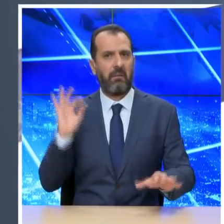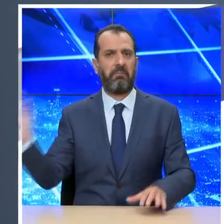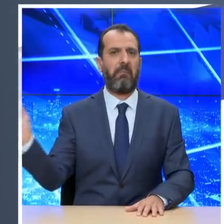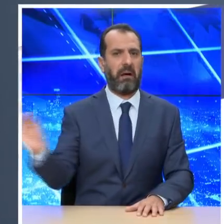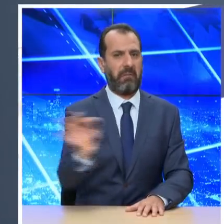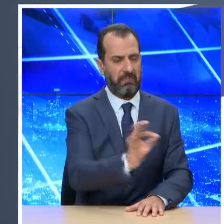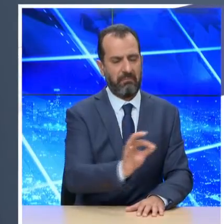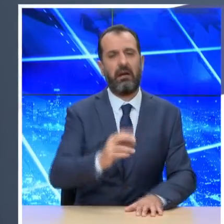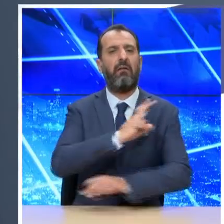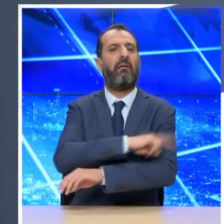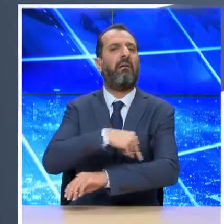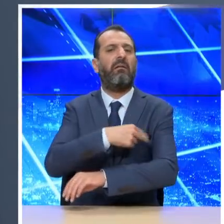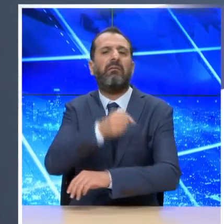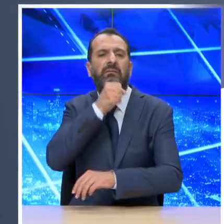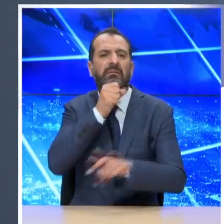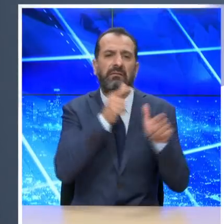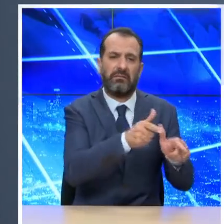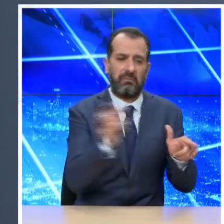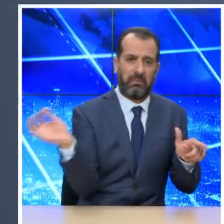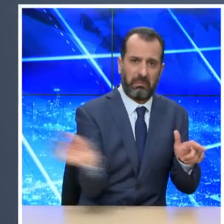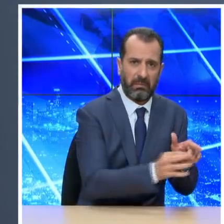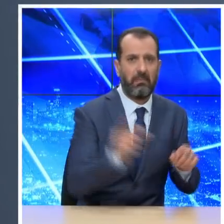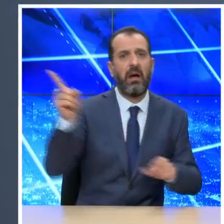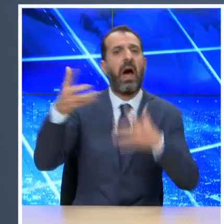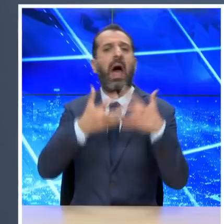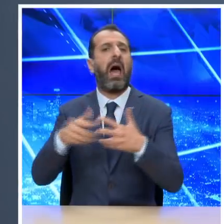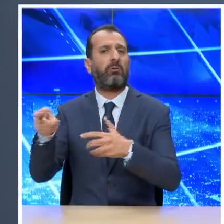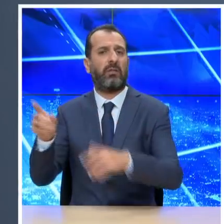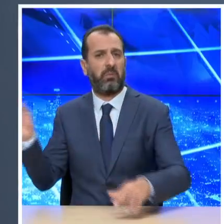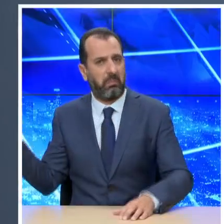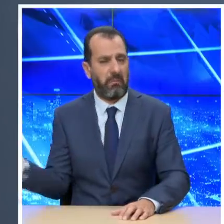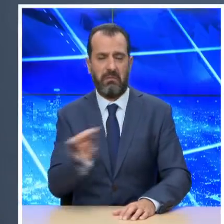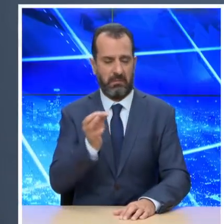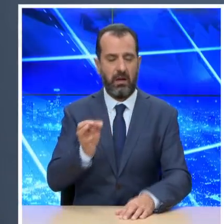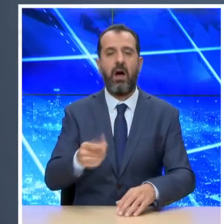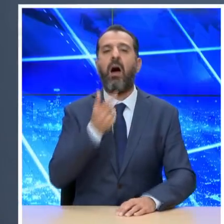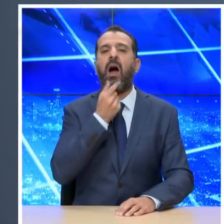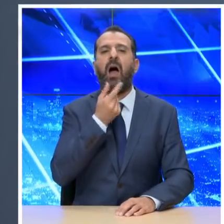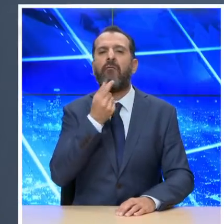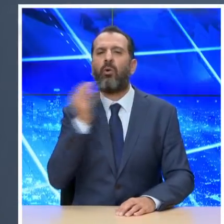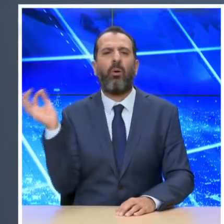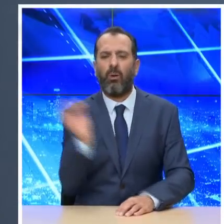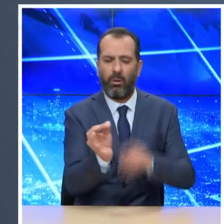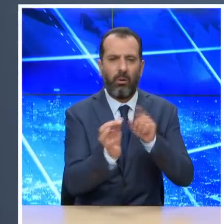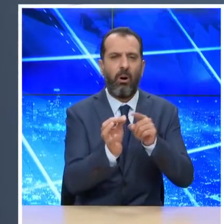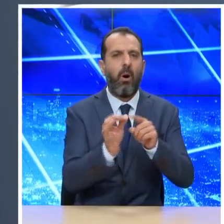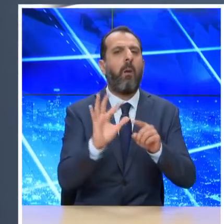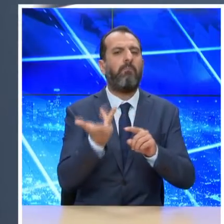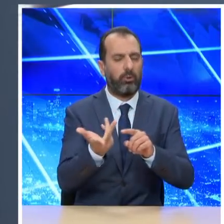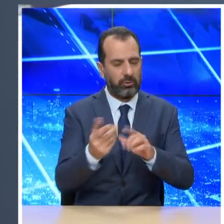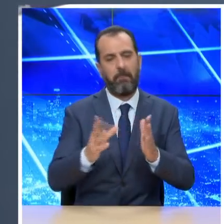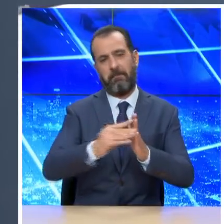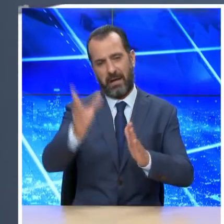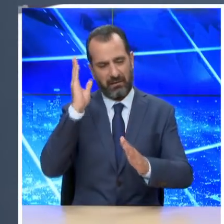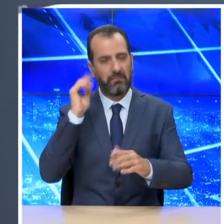στον οίκο Ευγυρίας και σε ένα εργοστάσιο. Να υπενθυμίσουμε ότι δύο χαρακτηριστικά της μετάδοσης του ιού καθιστούν τον έλεγχο του εξαιρετικά